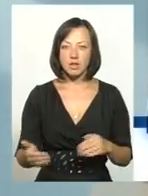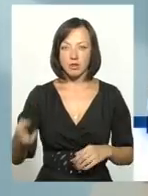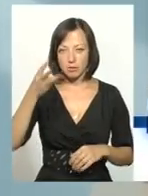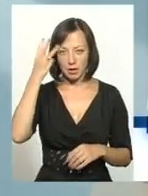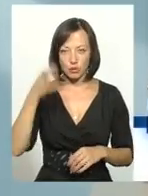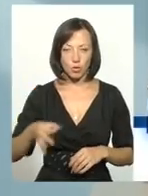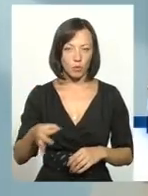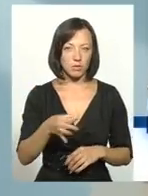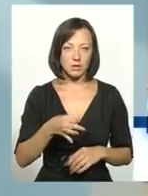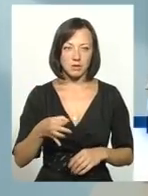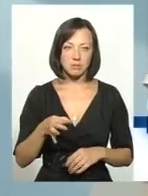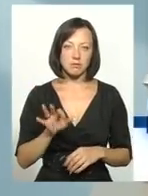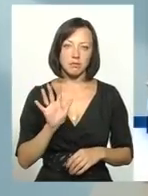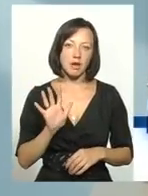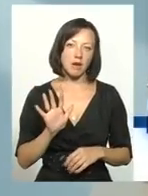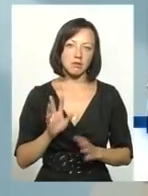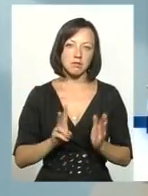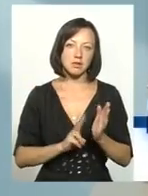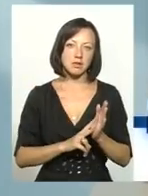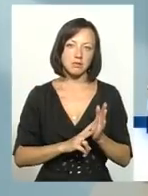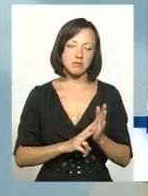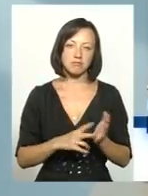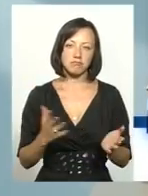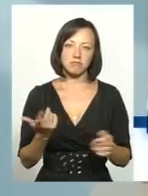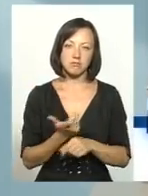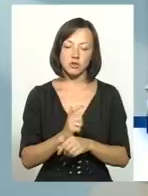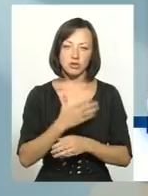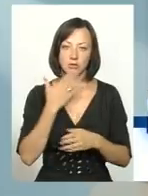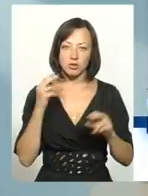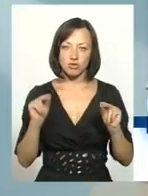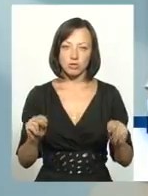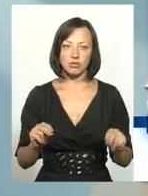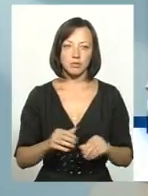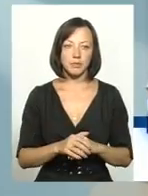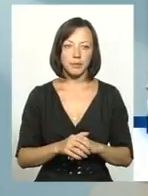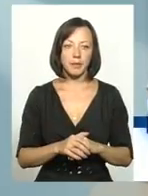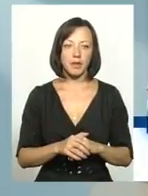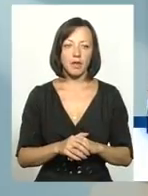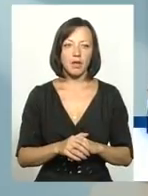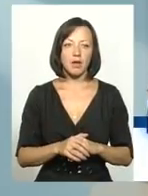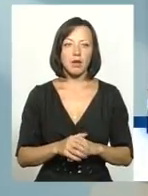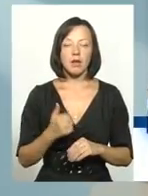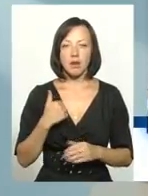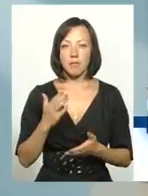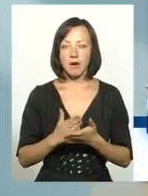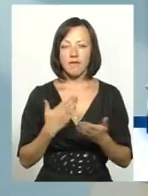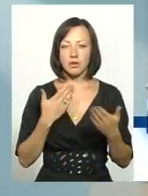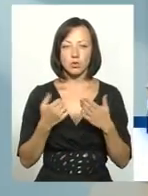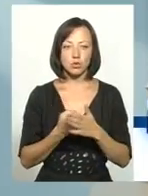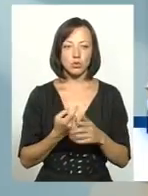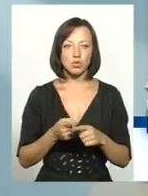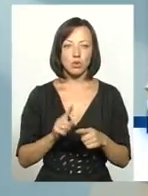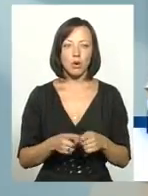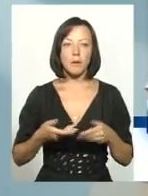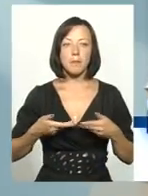області ну 5, ну 7. Ну більше нема, чесно. Потоли руку на серце, тому що мають до цього відношення. Ми